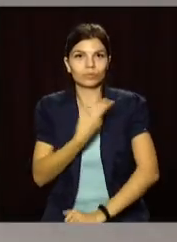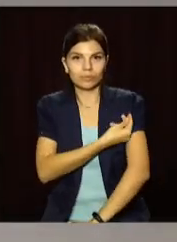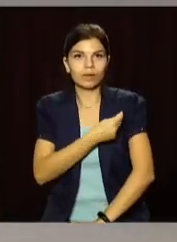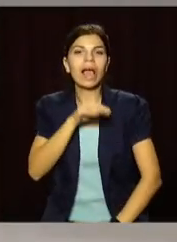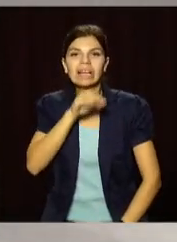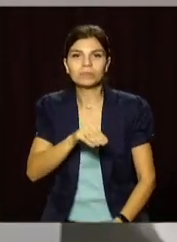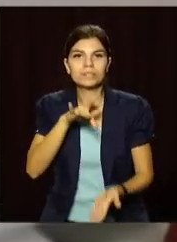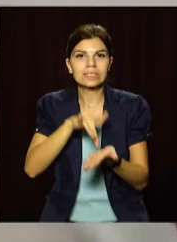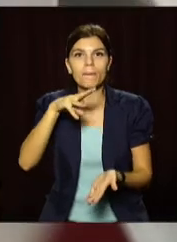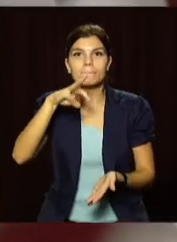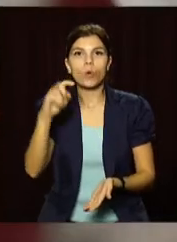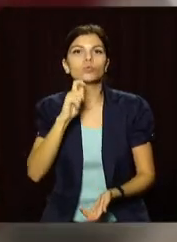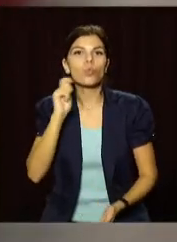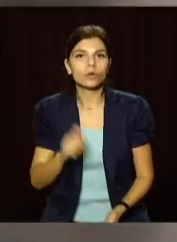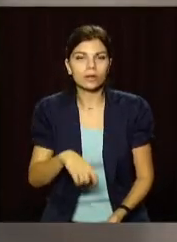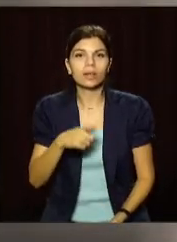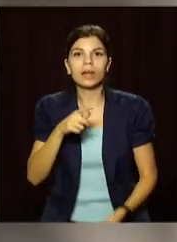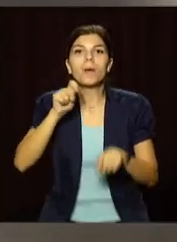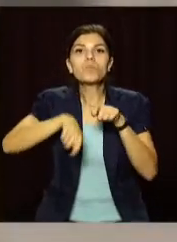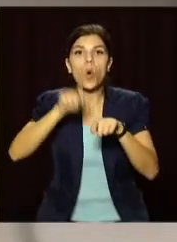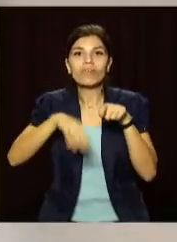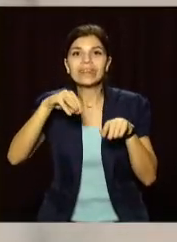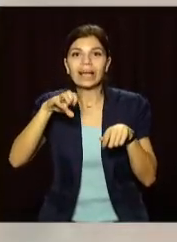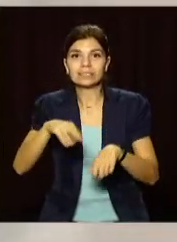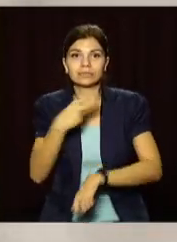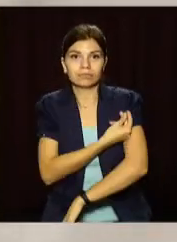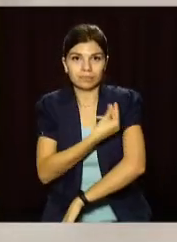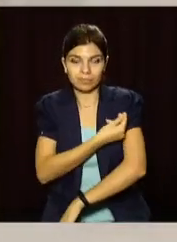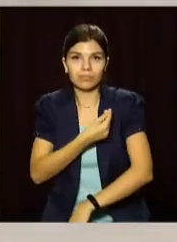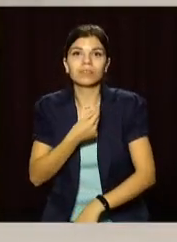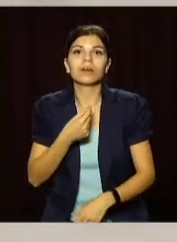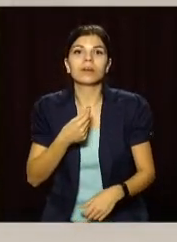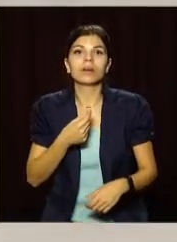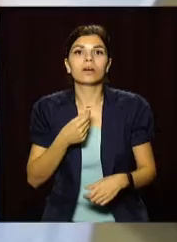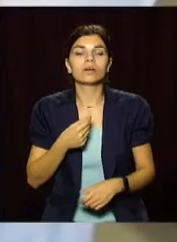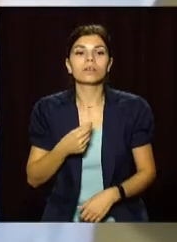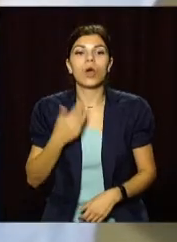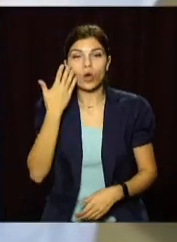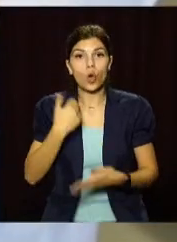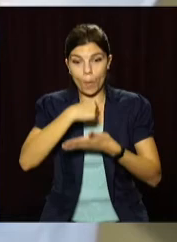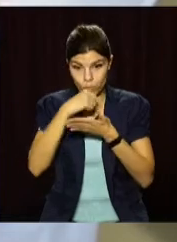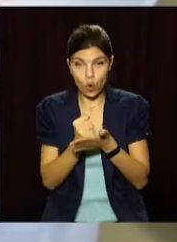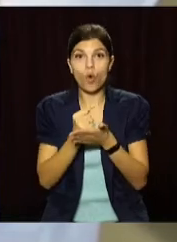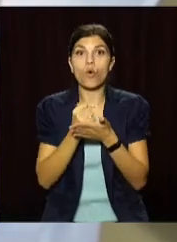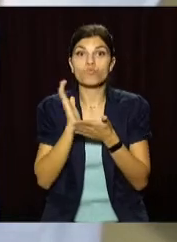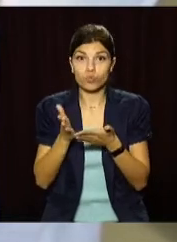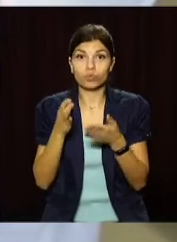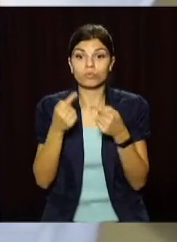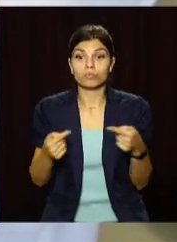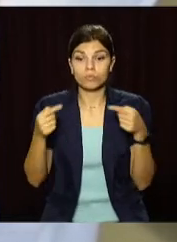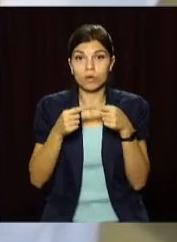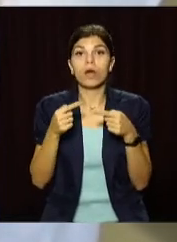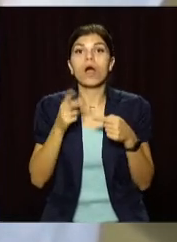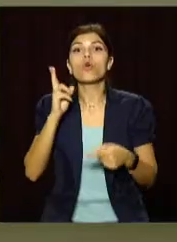експертному центрі МОЗ України. Тестування розпочнеться після того, як у потенційної вакцини підтвердять безпечність. Майбутні